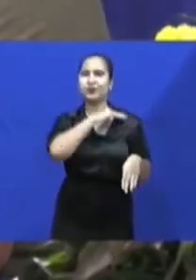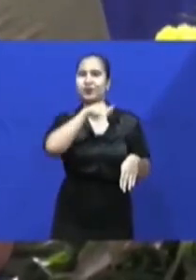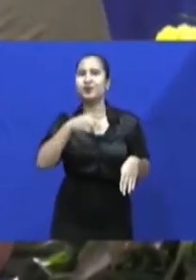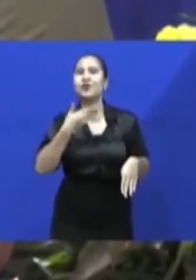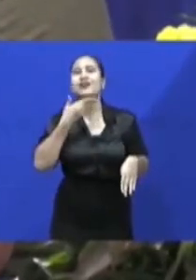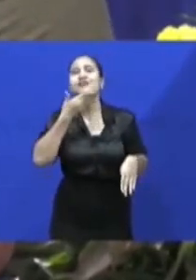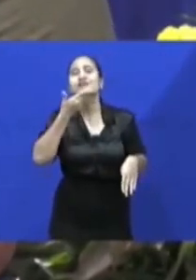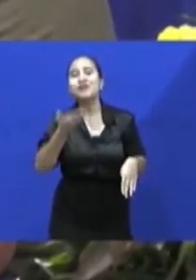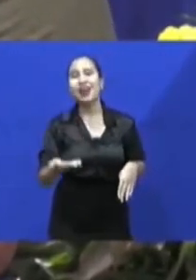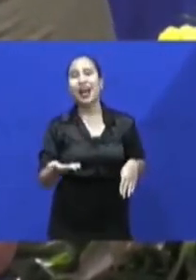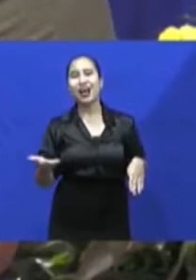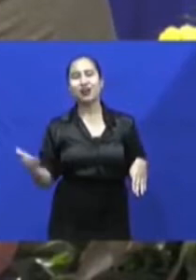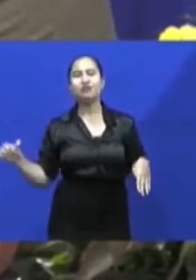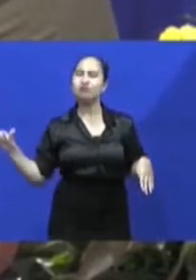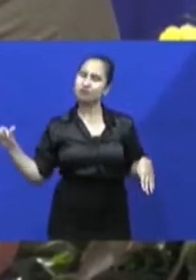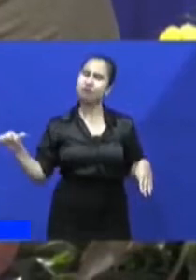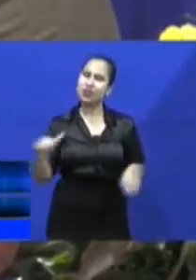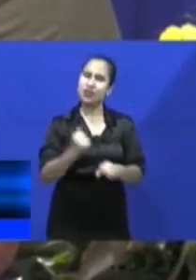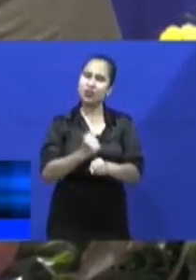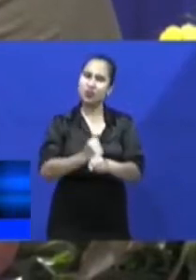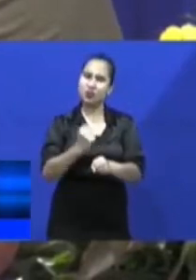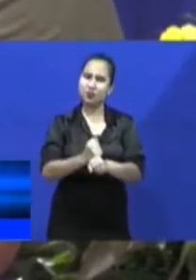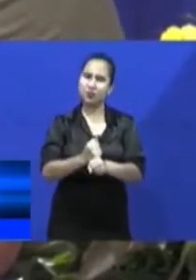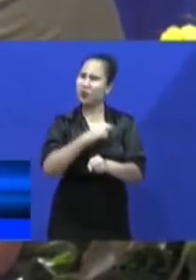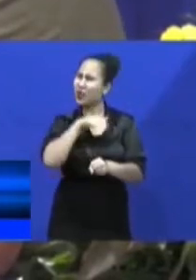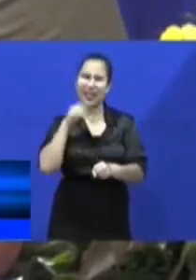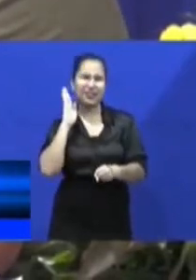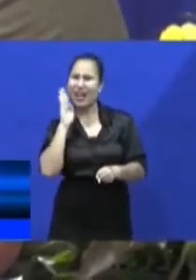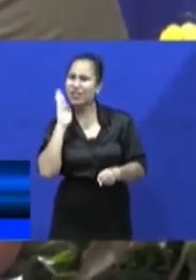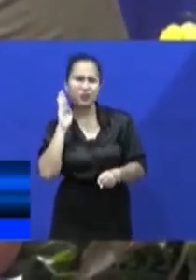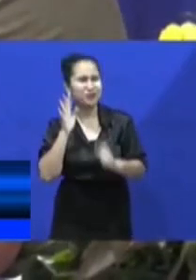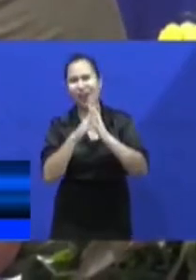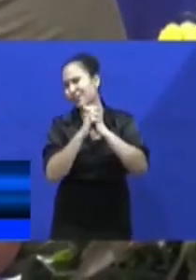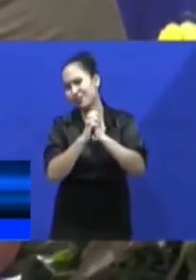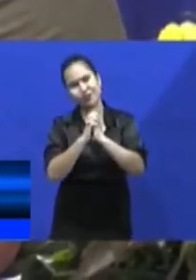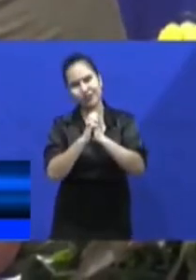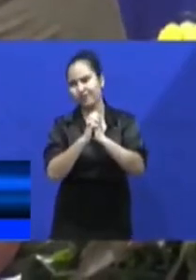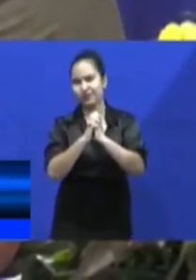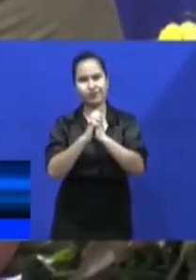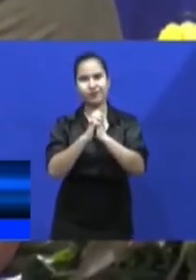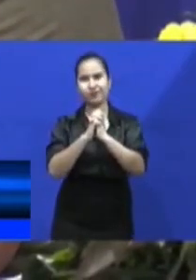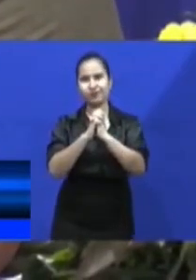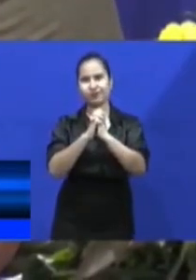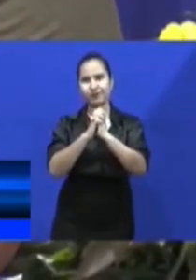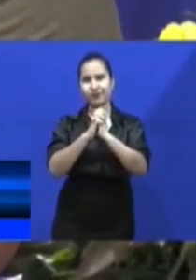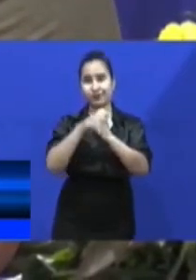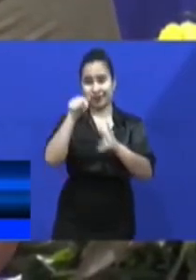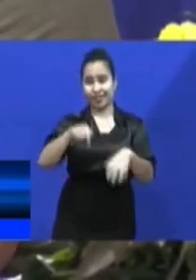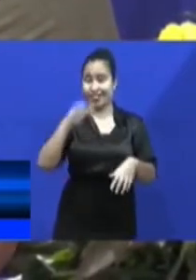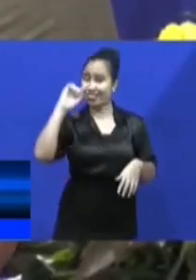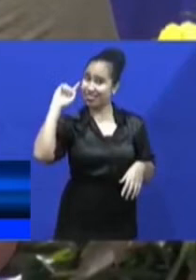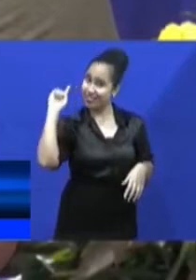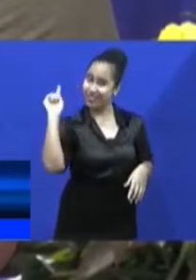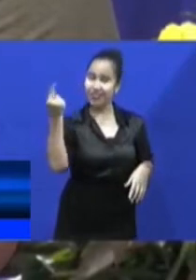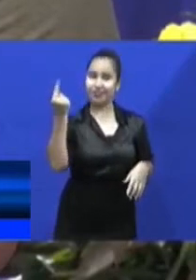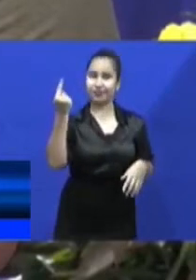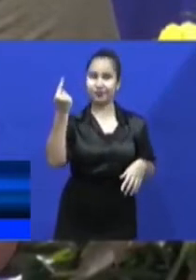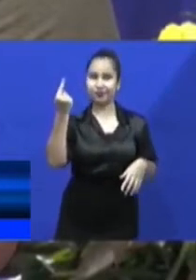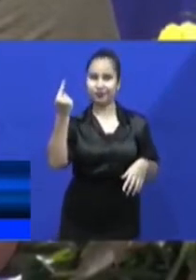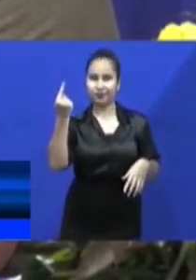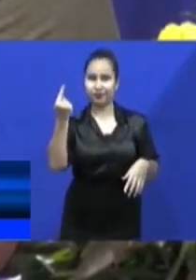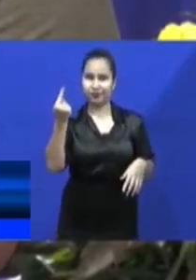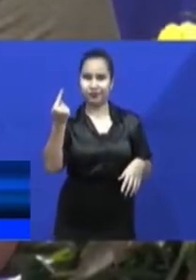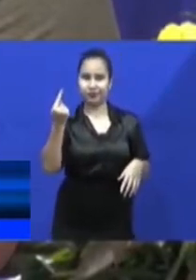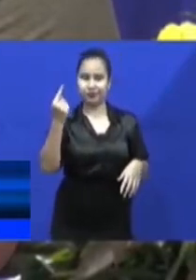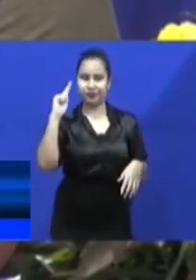niet meer te doen omdat wij hier niet gaan verzoeken als je alsjeblieft wil meekomen. Dit gaat direct op